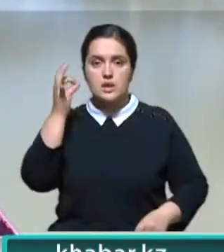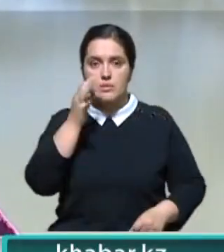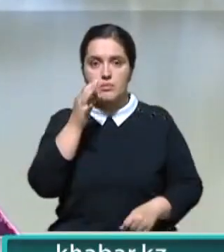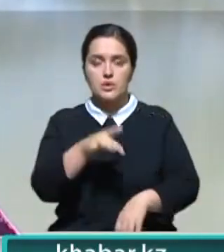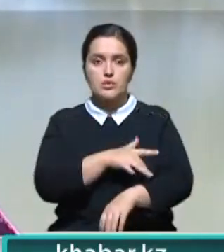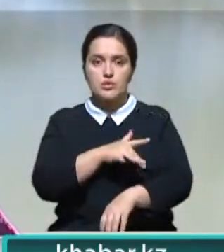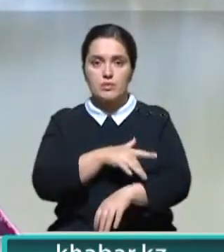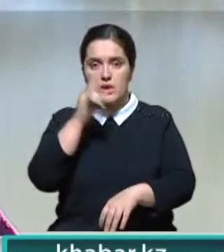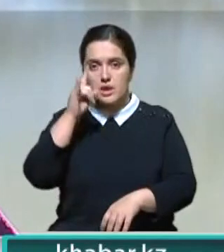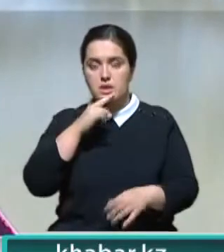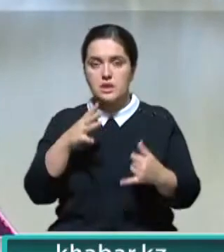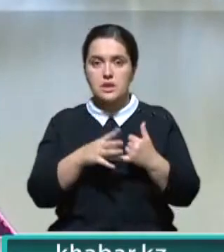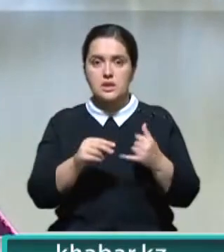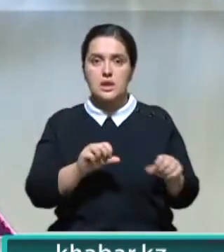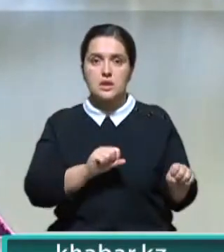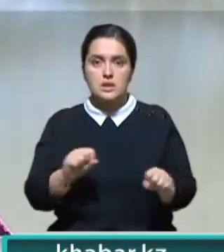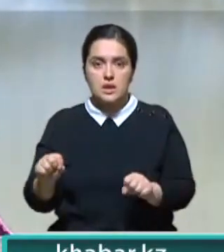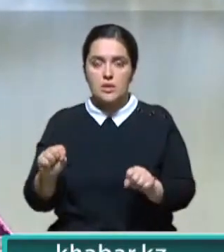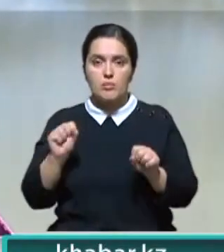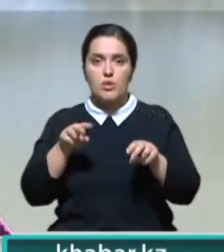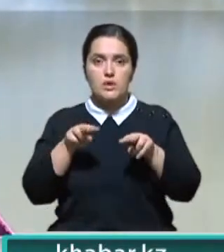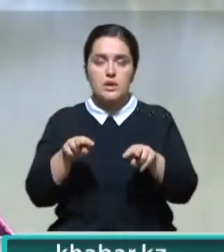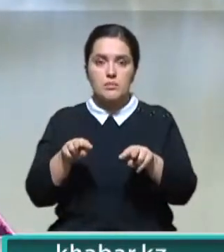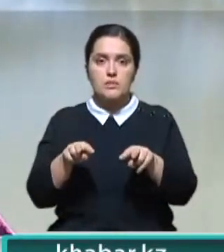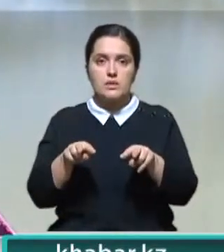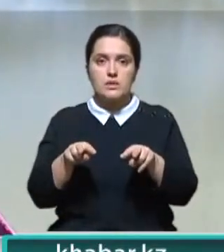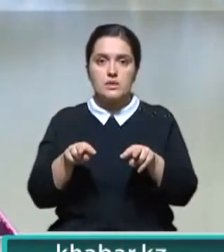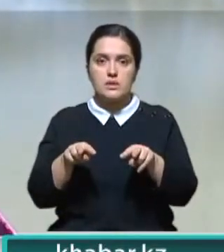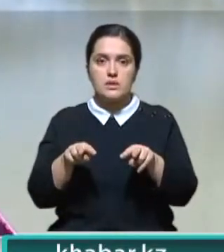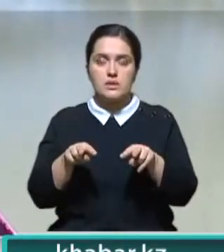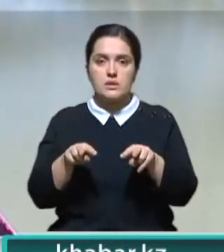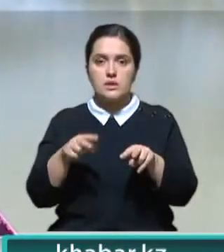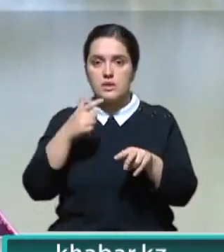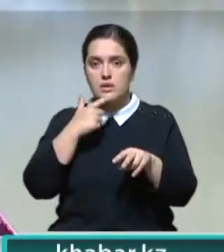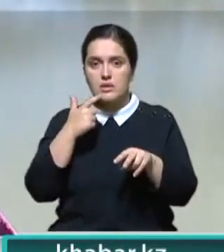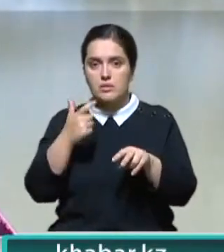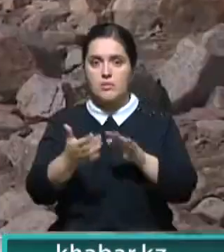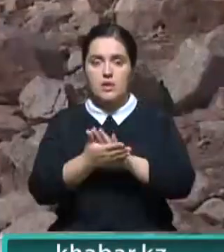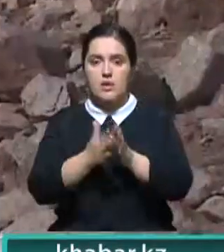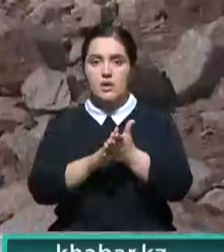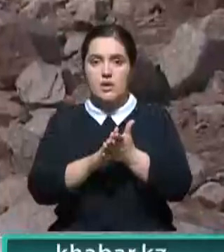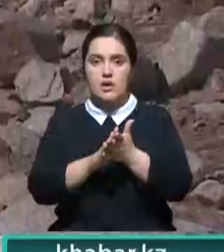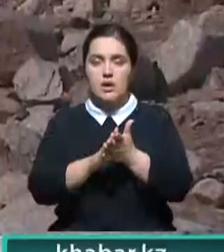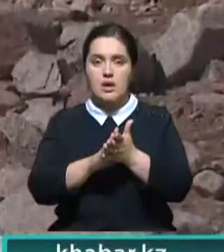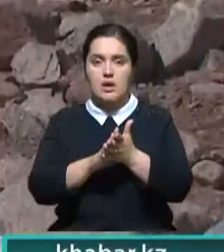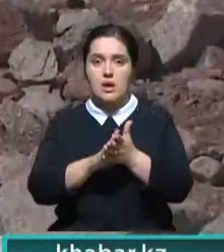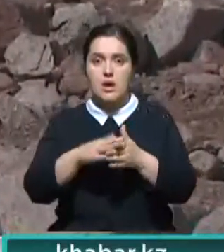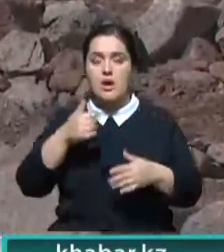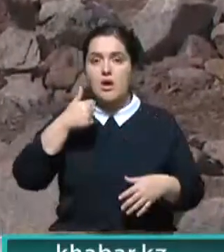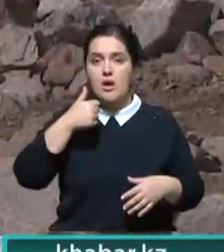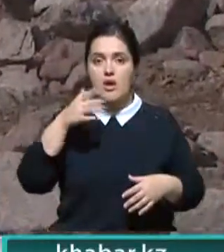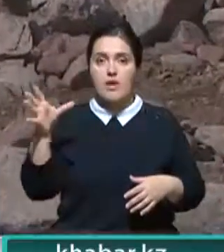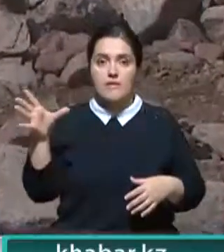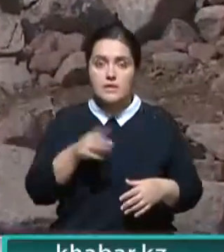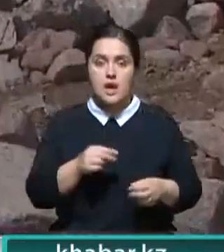кассели защиты и ДЧС города, можно наблюдать и просматривать обстановку на моряных озерах. Кроме того, на всех потенциально